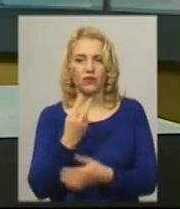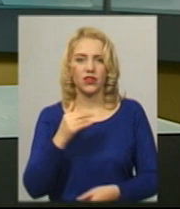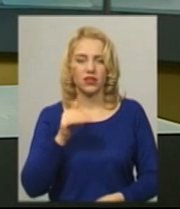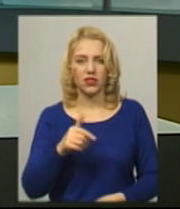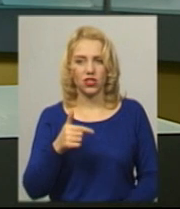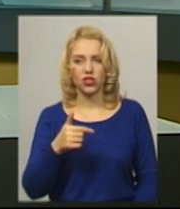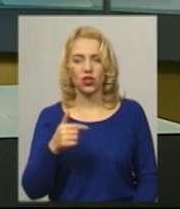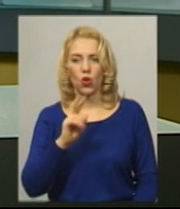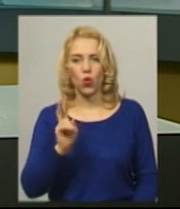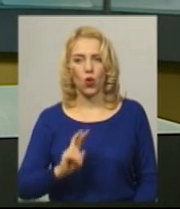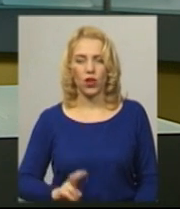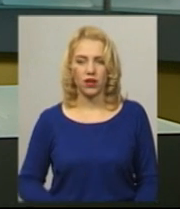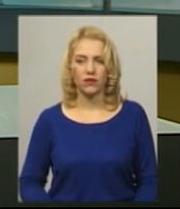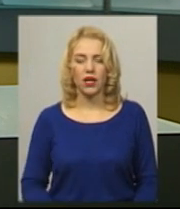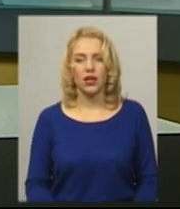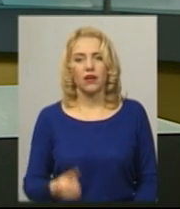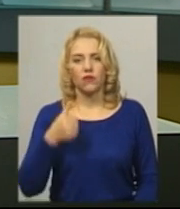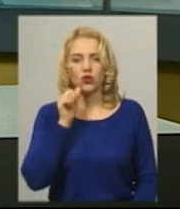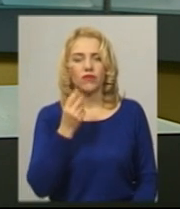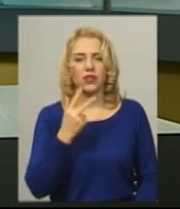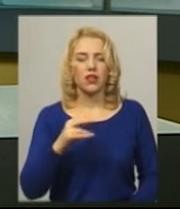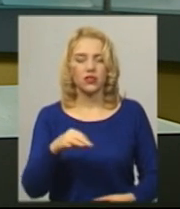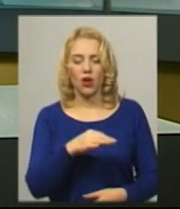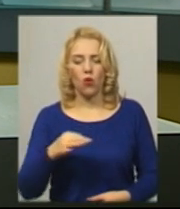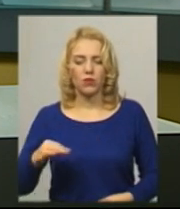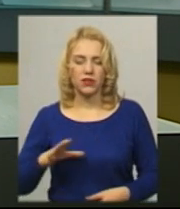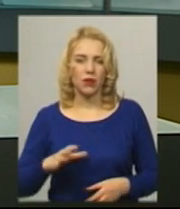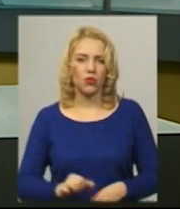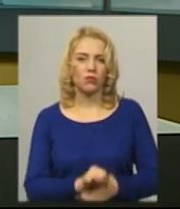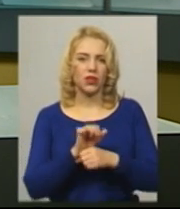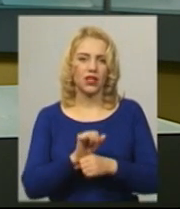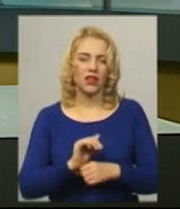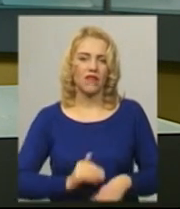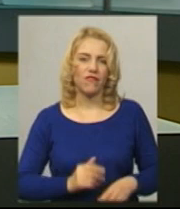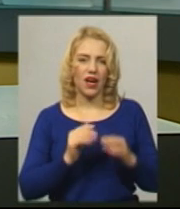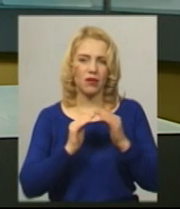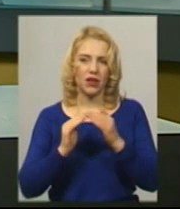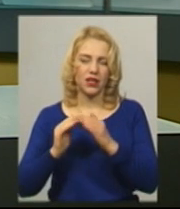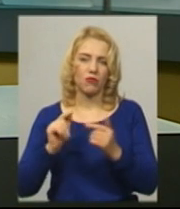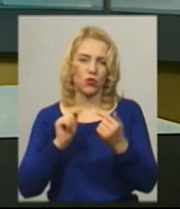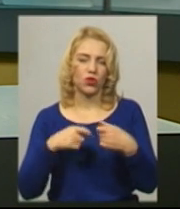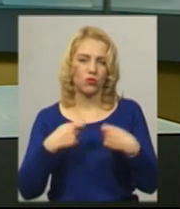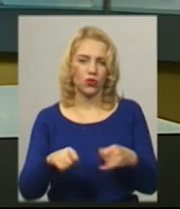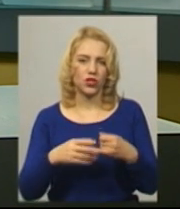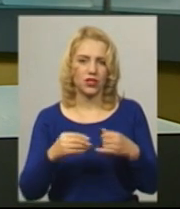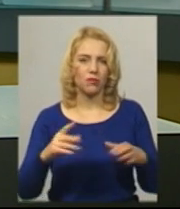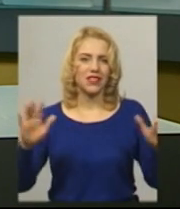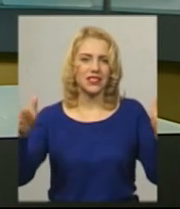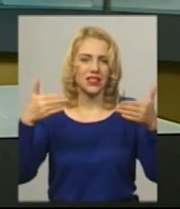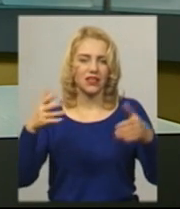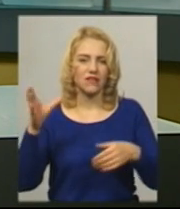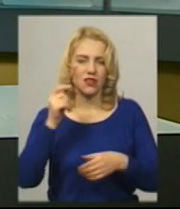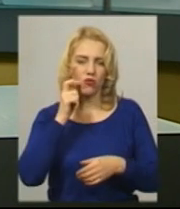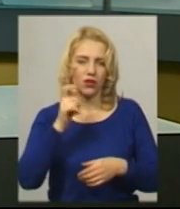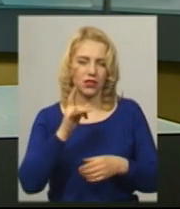Нагадаю, вчора у 13 областях пройшли мітинги фермерів проти продажу землі. Скликала їх Всеукраїнська аграрна рада.